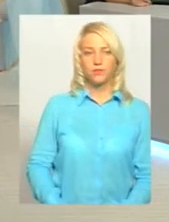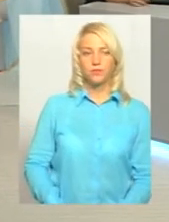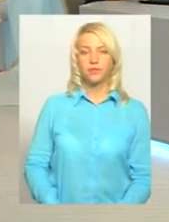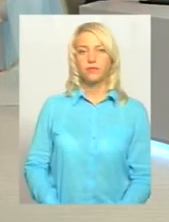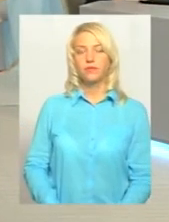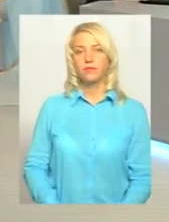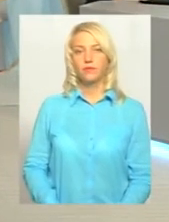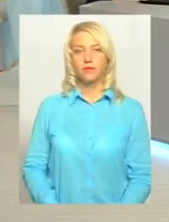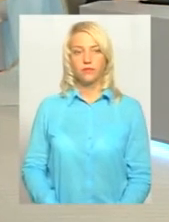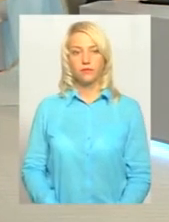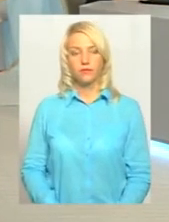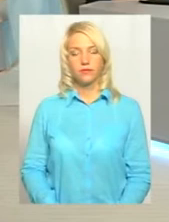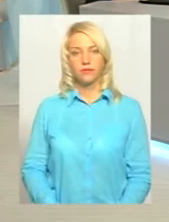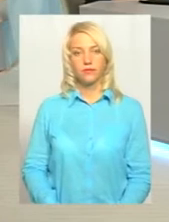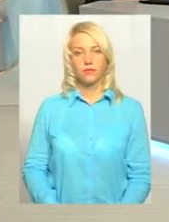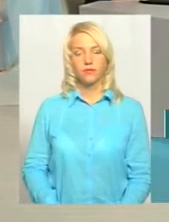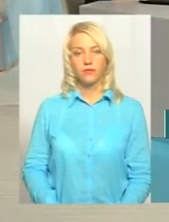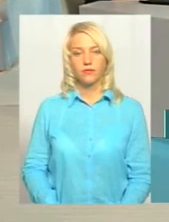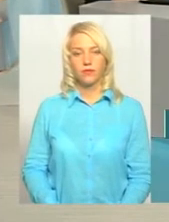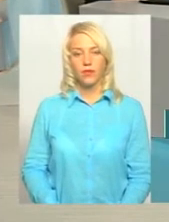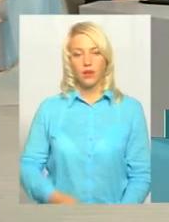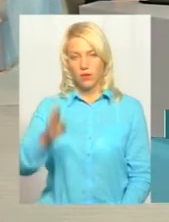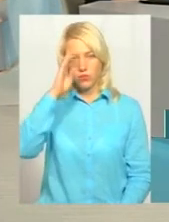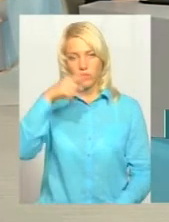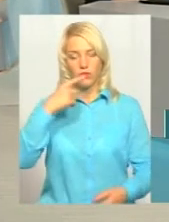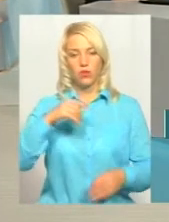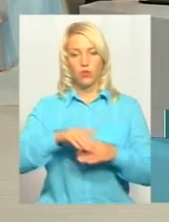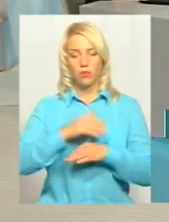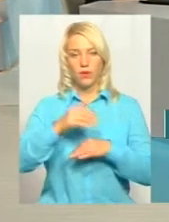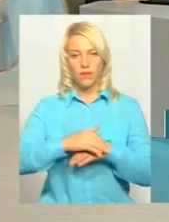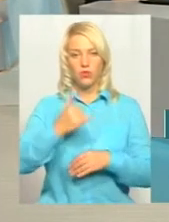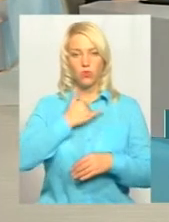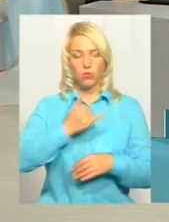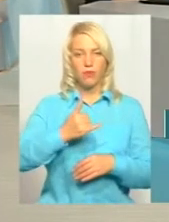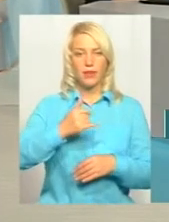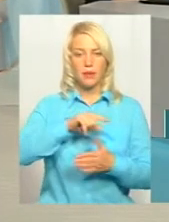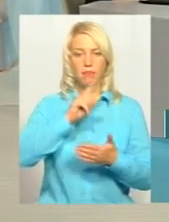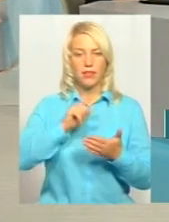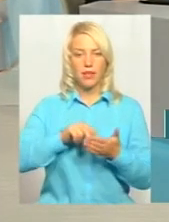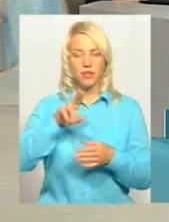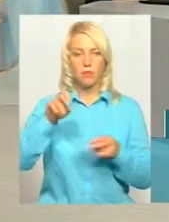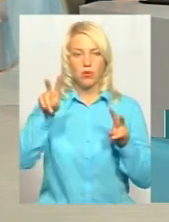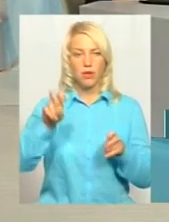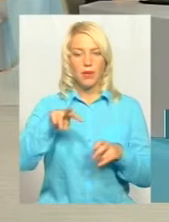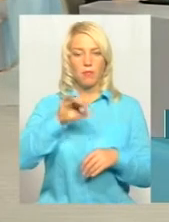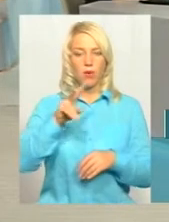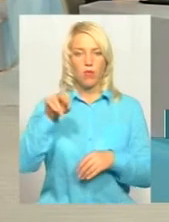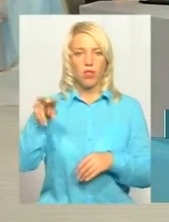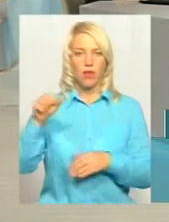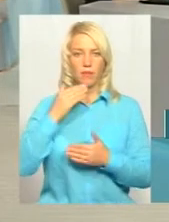слухаємо вас. Алло, доброго вечора. Мене питання по темі для пана Миколи.